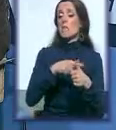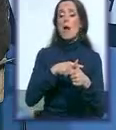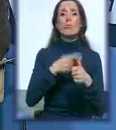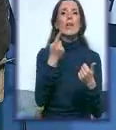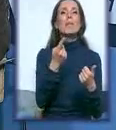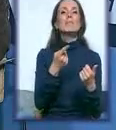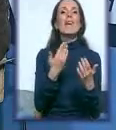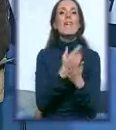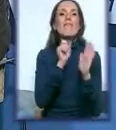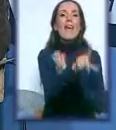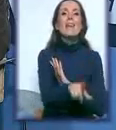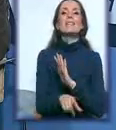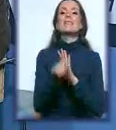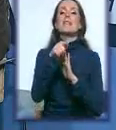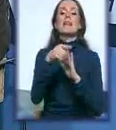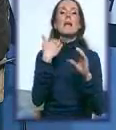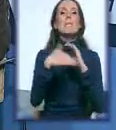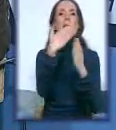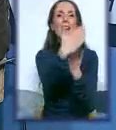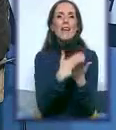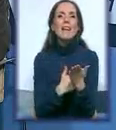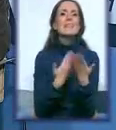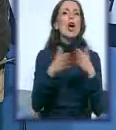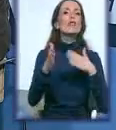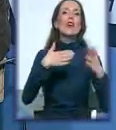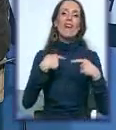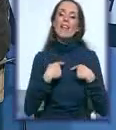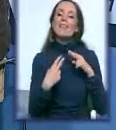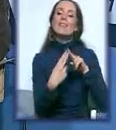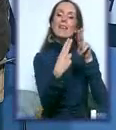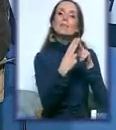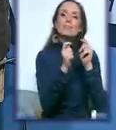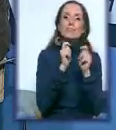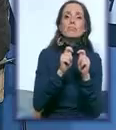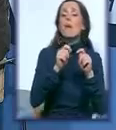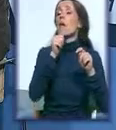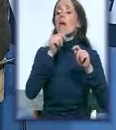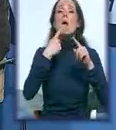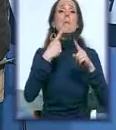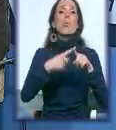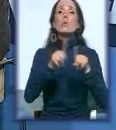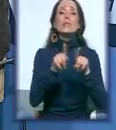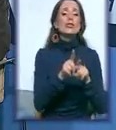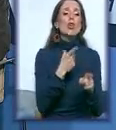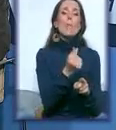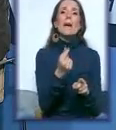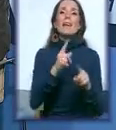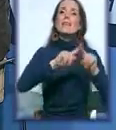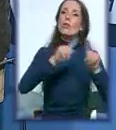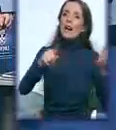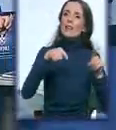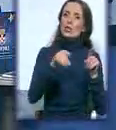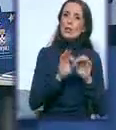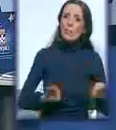liste, otvorenih vrata gde se sastavimo ili na mnogim zajedničkim projektima i partnerstvima koje smo imali... što svojimo